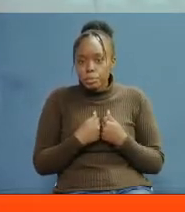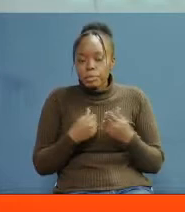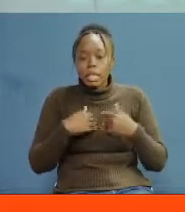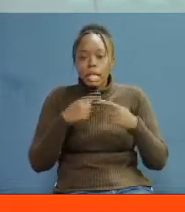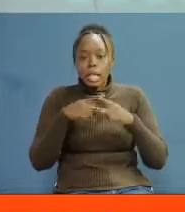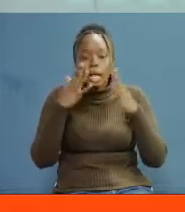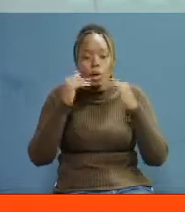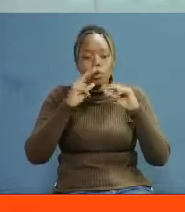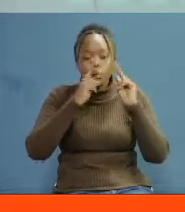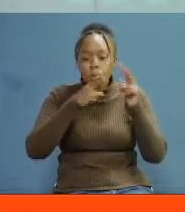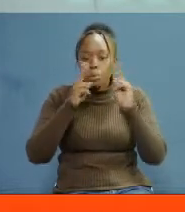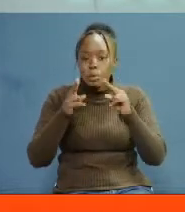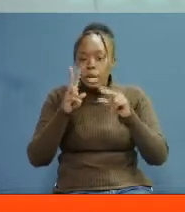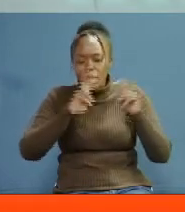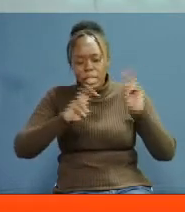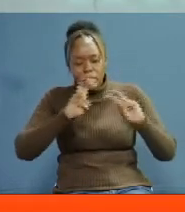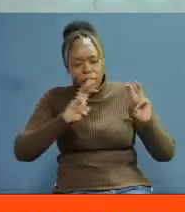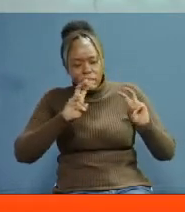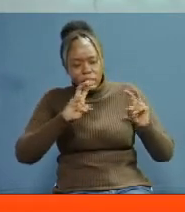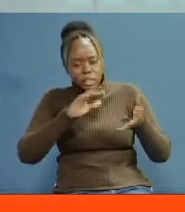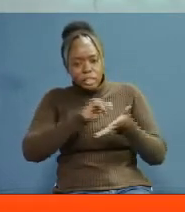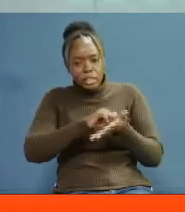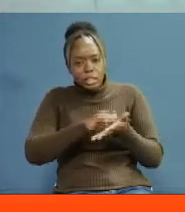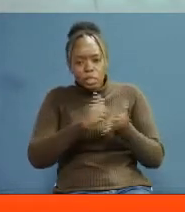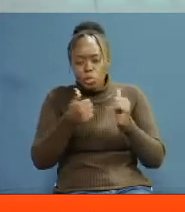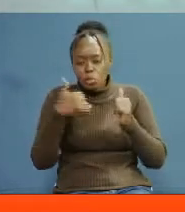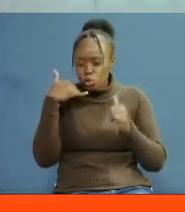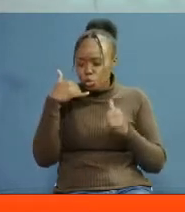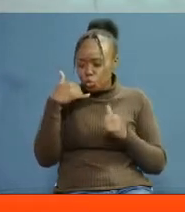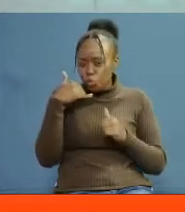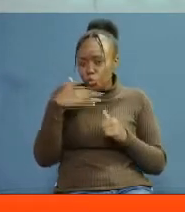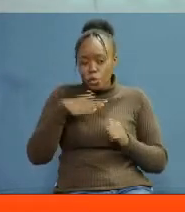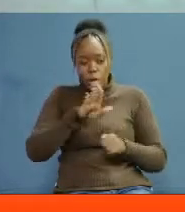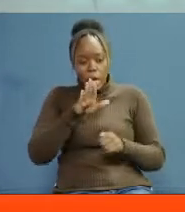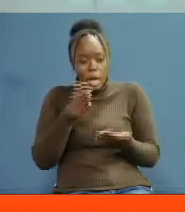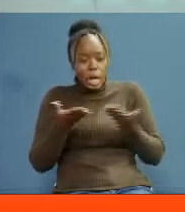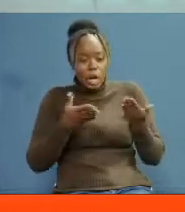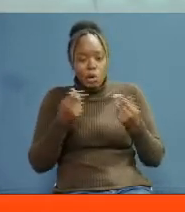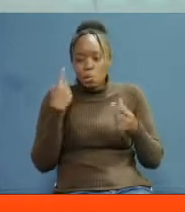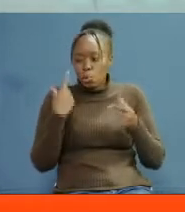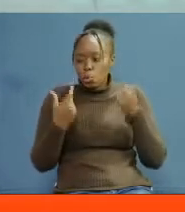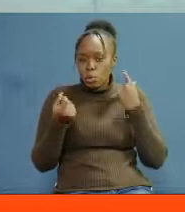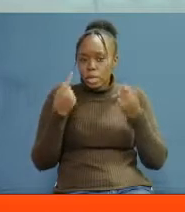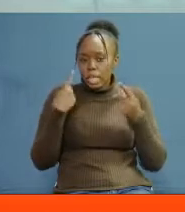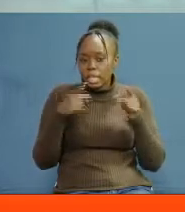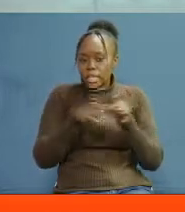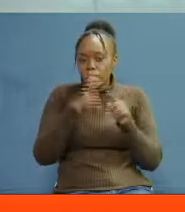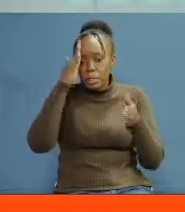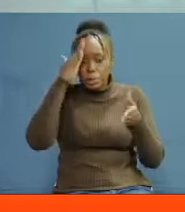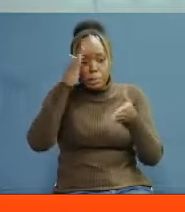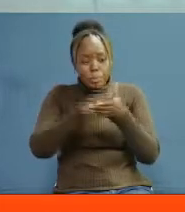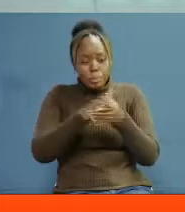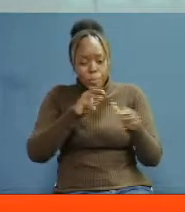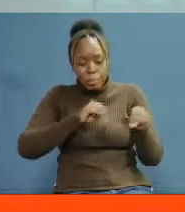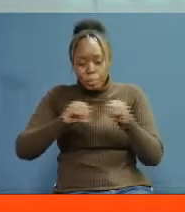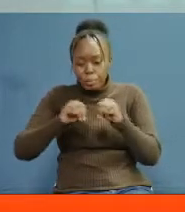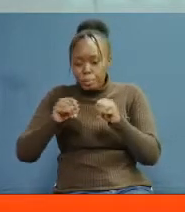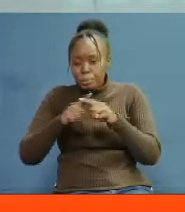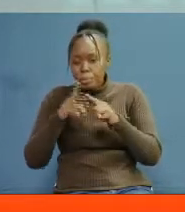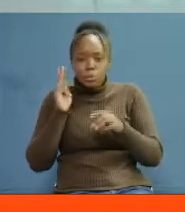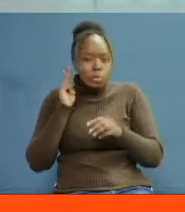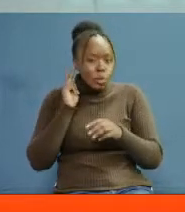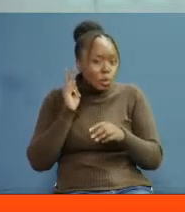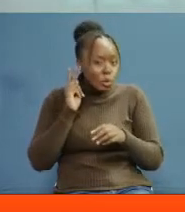waleza kupata ile signal ambayo ina yasimi yake katika eneo la kiricho Na inaminika kuwa alikuwa kielekea eneo la kisi